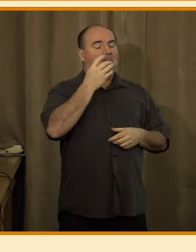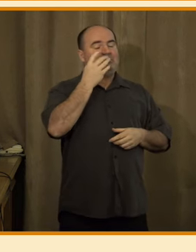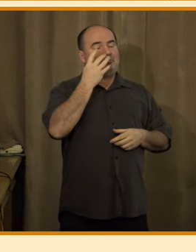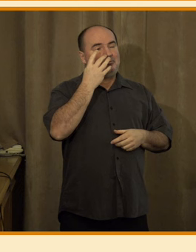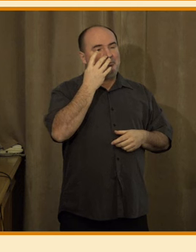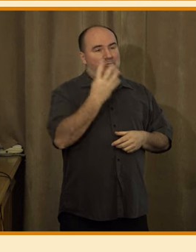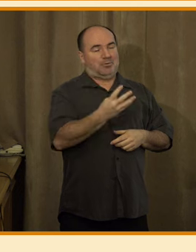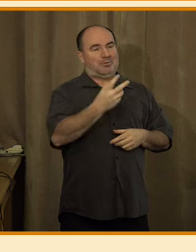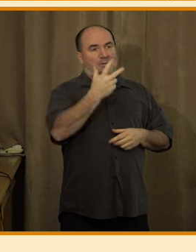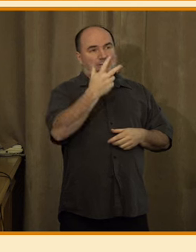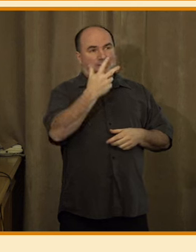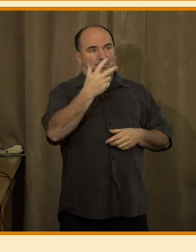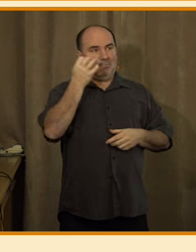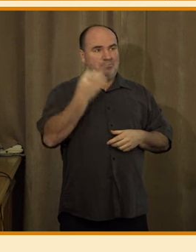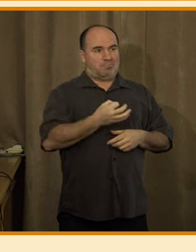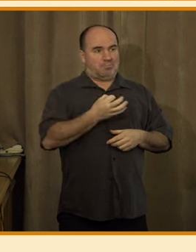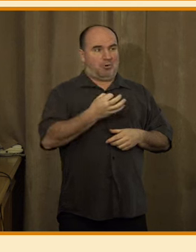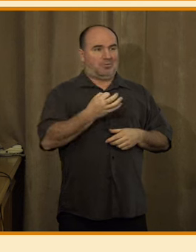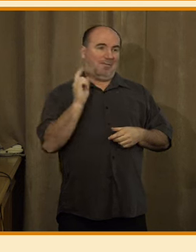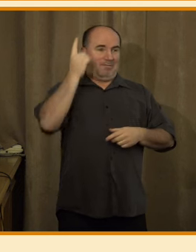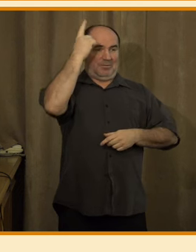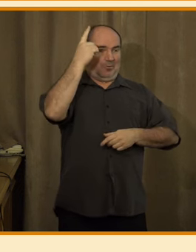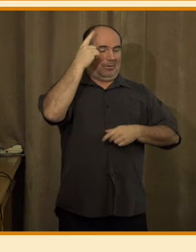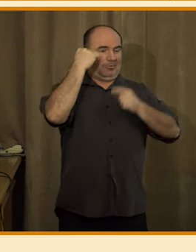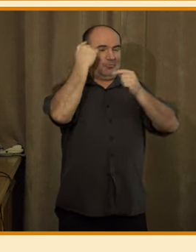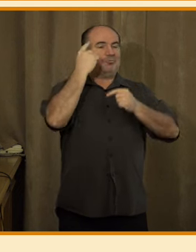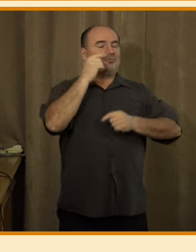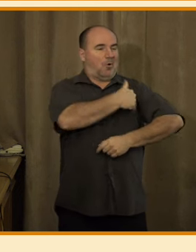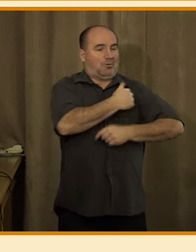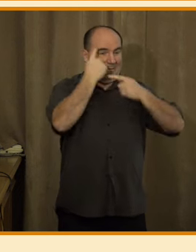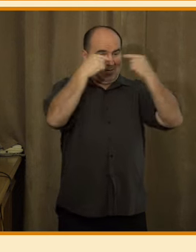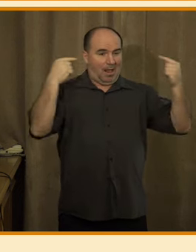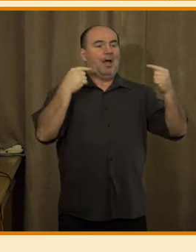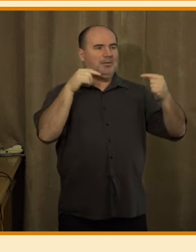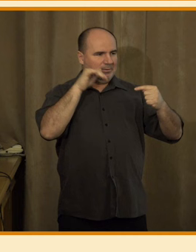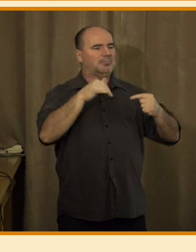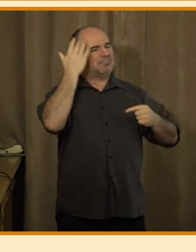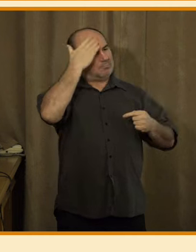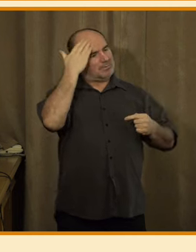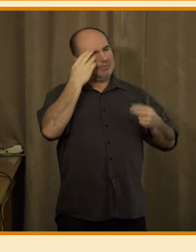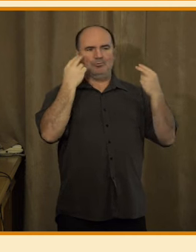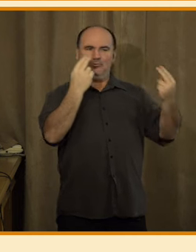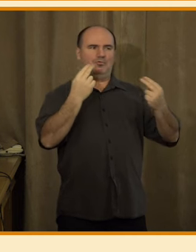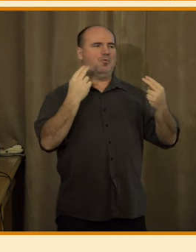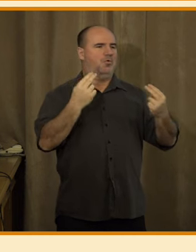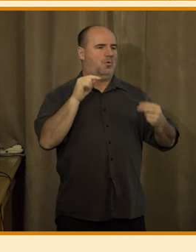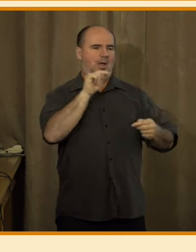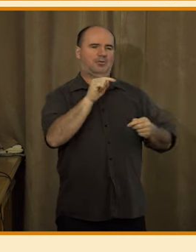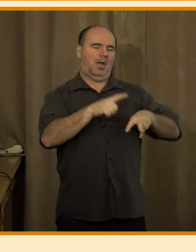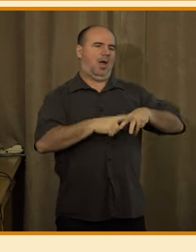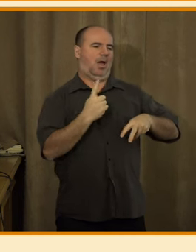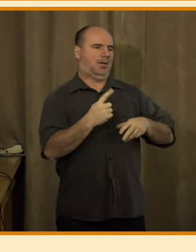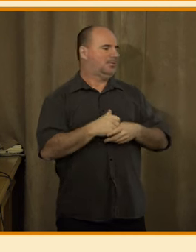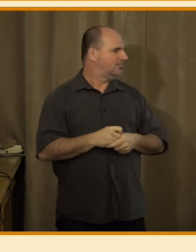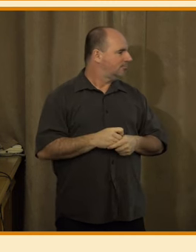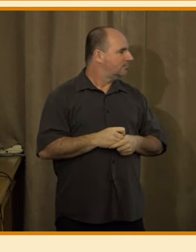vzdělaných lidí, oproti tomu pouze 28% lidí se střední školou bez maturity. Jak jsem naznačil,